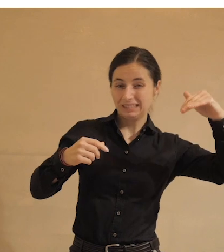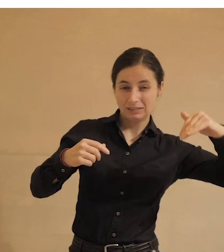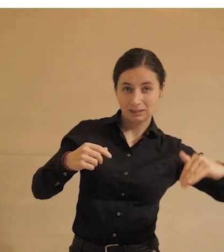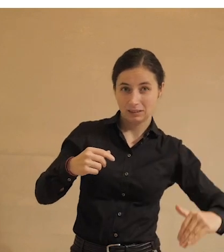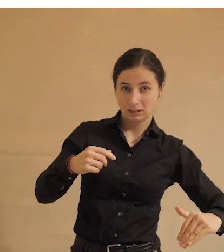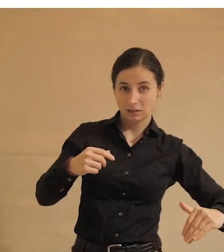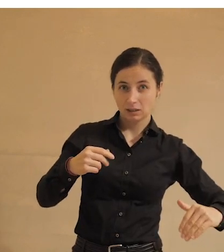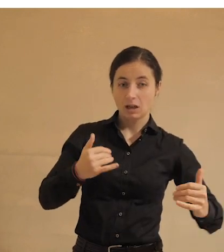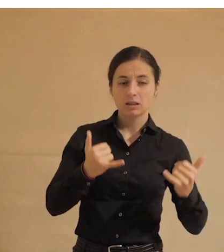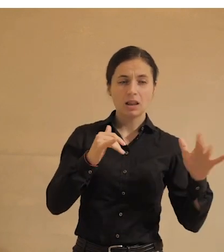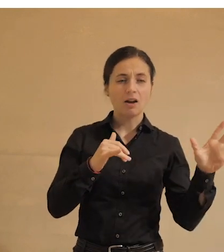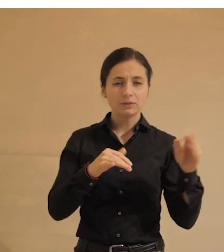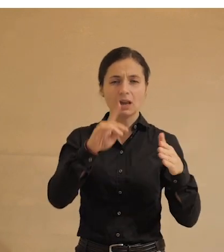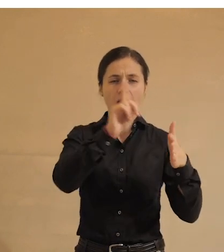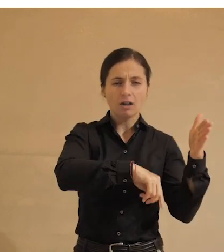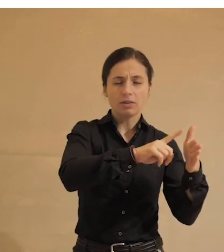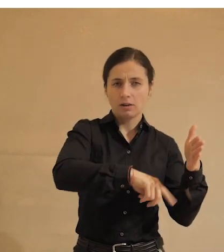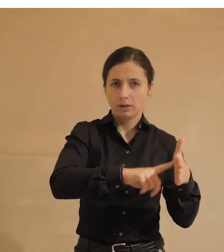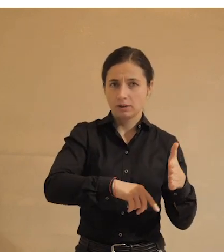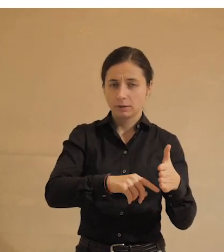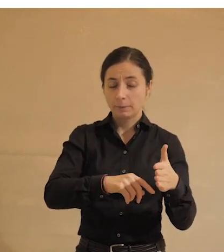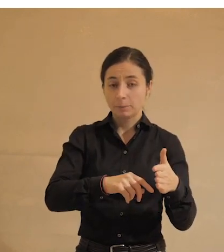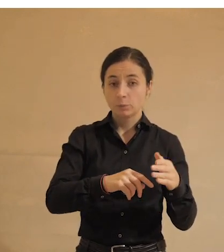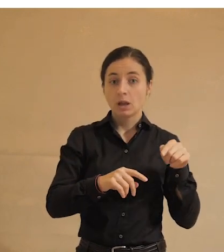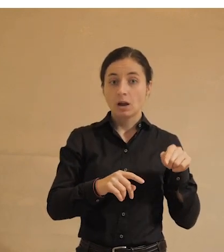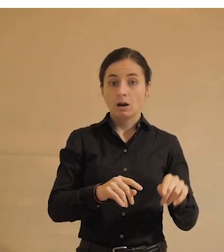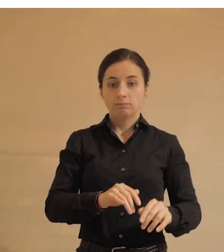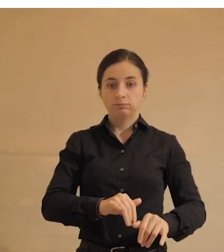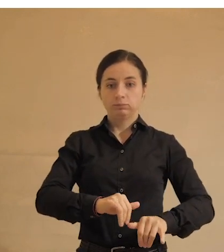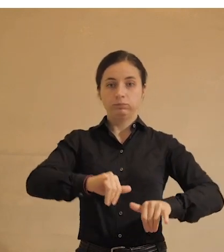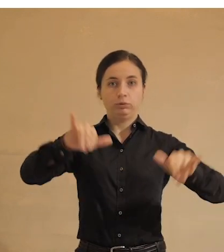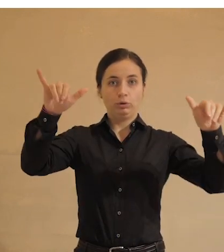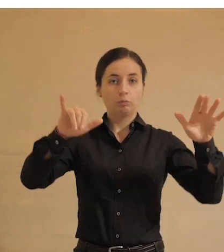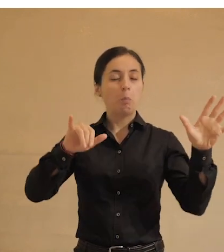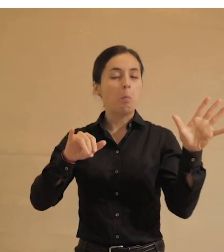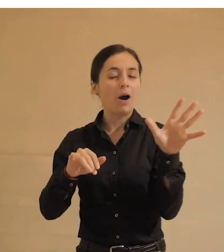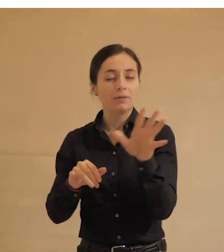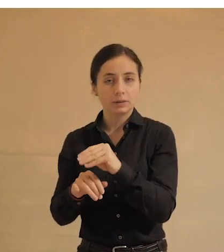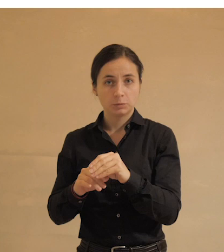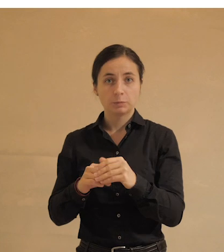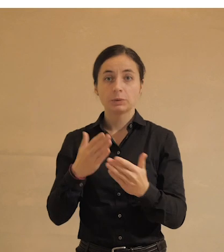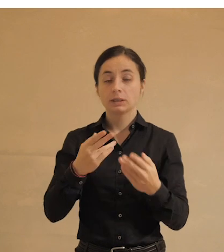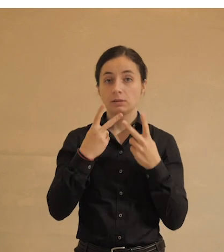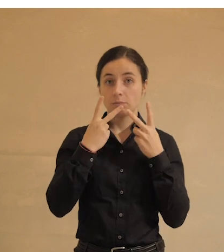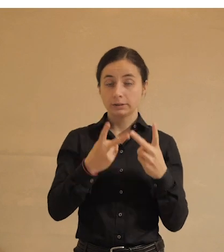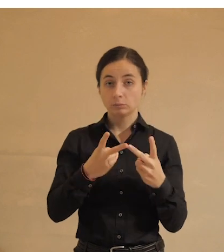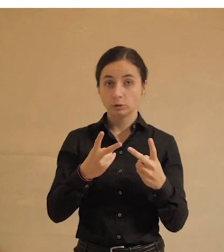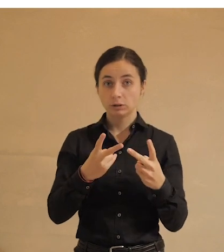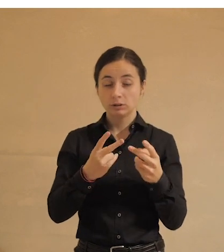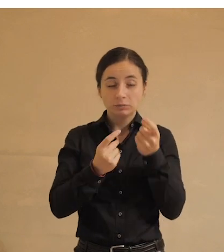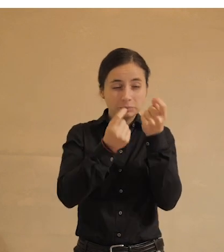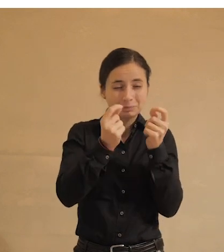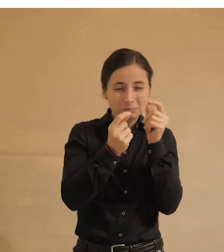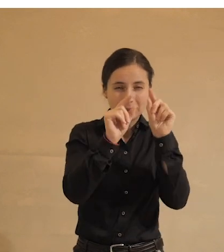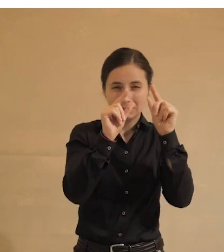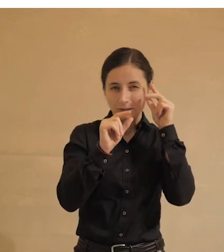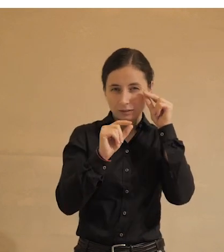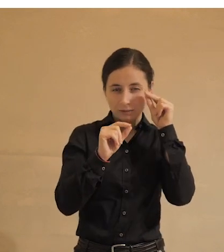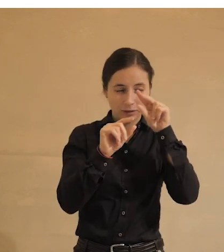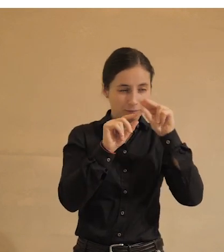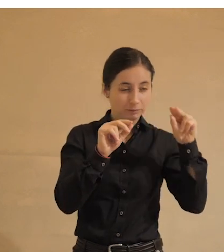для всех за много лет, произошел рост, опять же, по всем параметрам. Вот если вы посмотрите на эти мелкие циферки